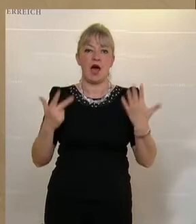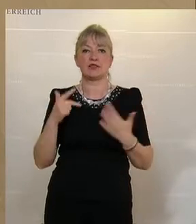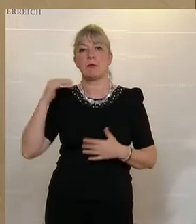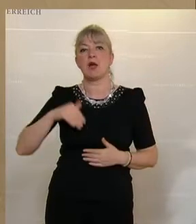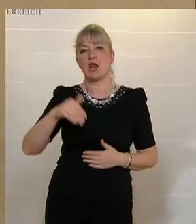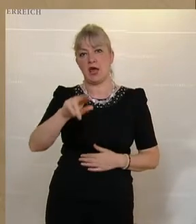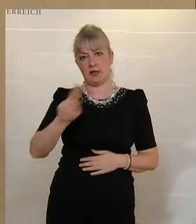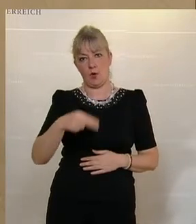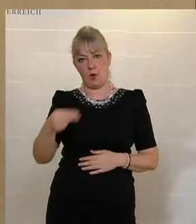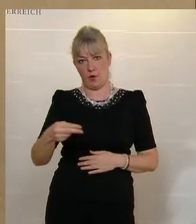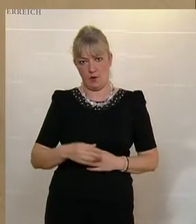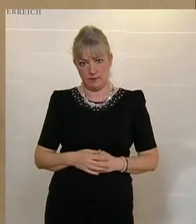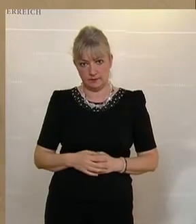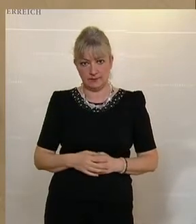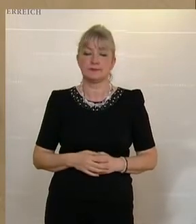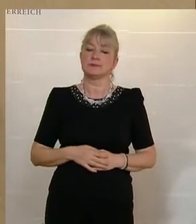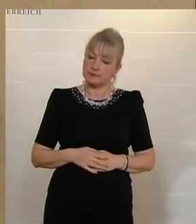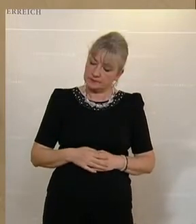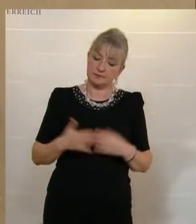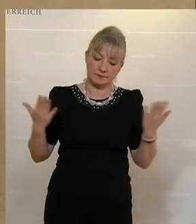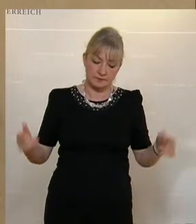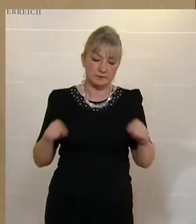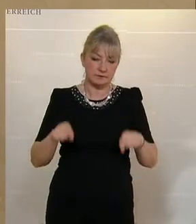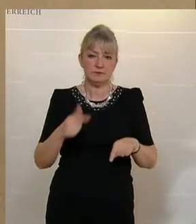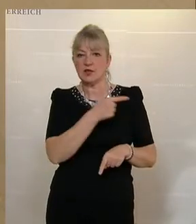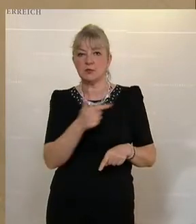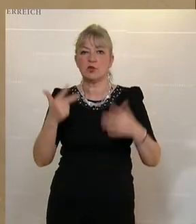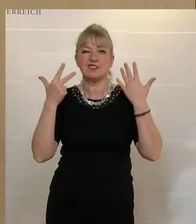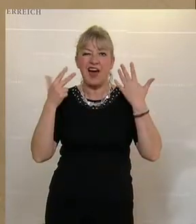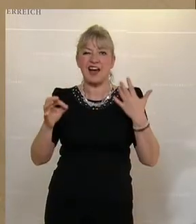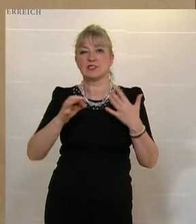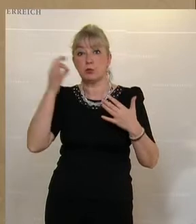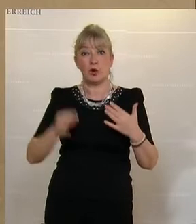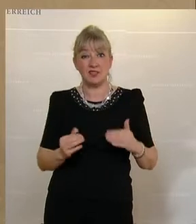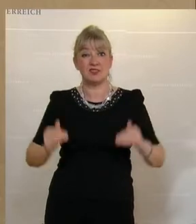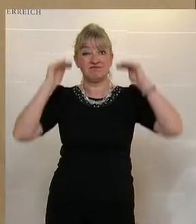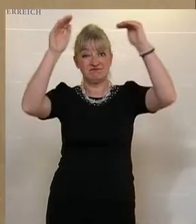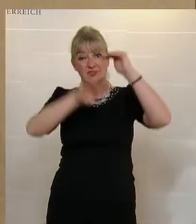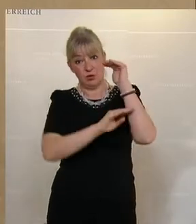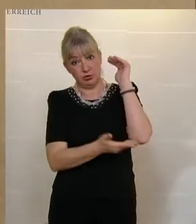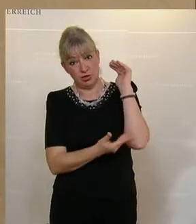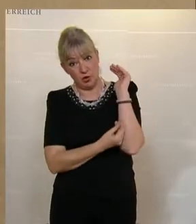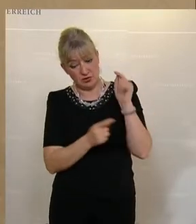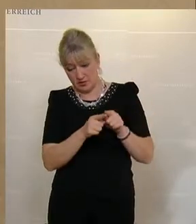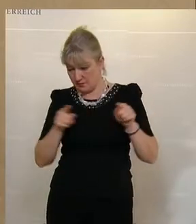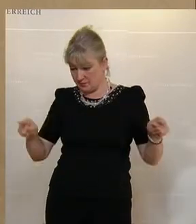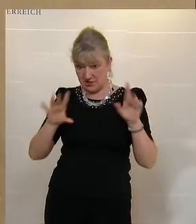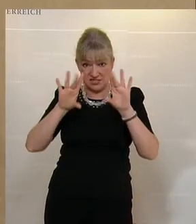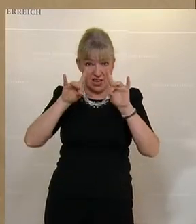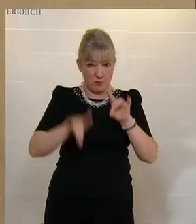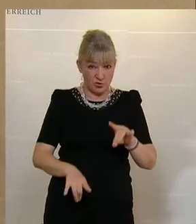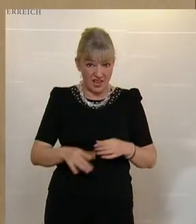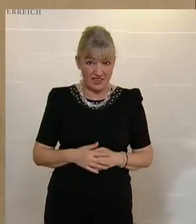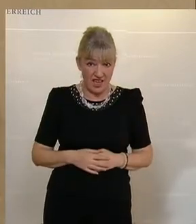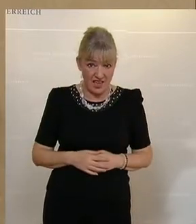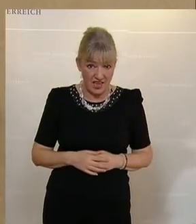Milliarden Euro. Eine 780-prozentige Steigerung der Budgetkosten innerhalb von 10 Monaten.